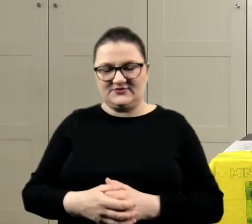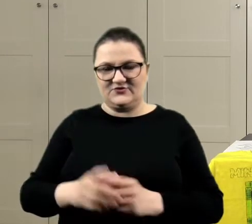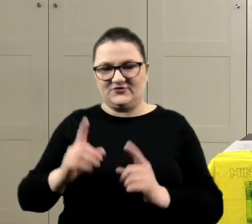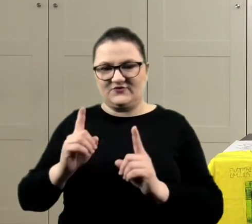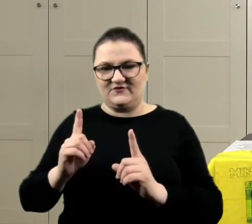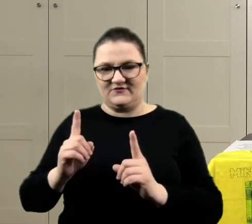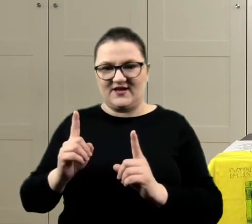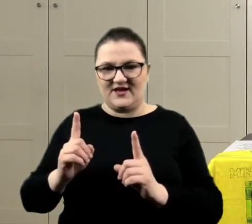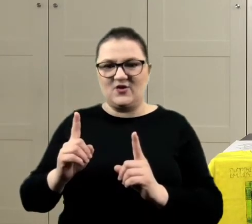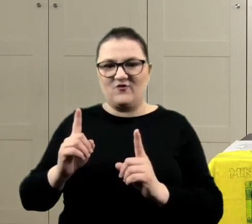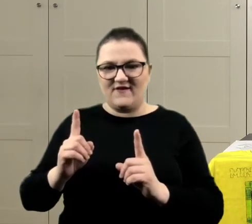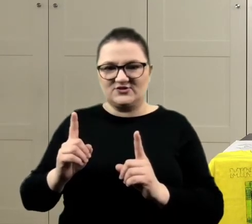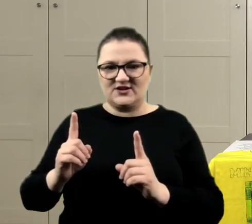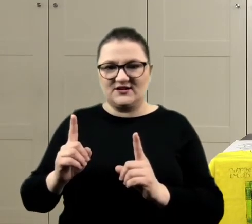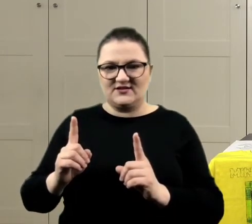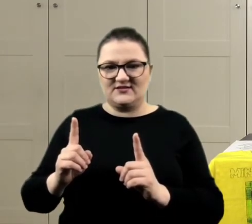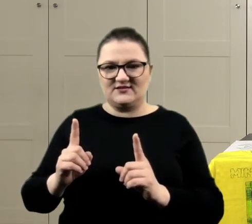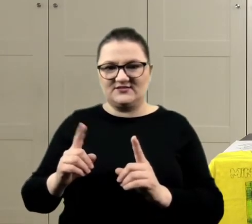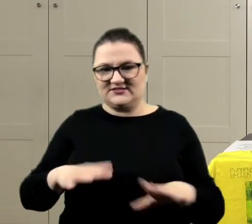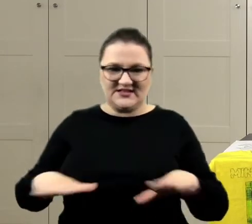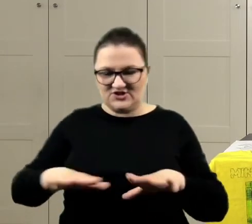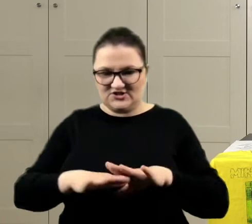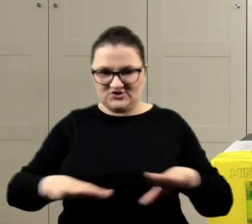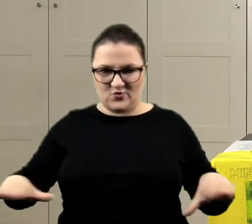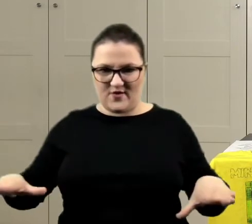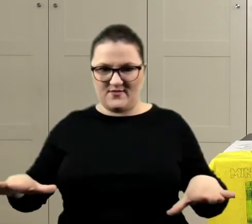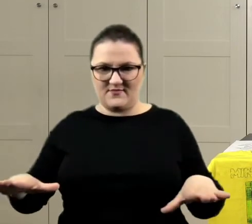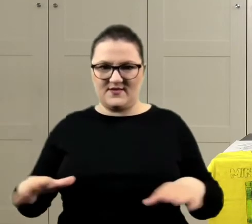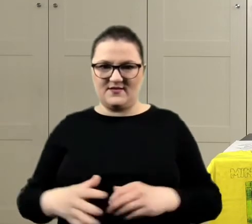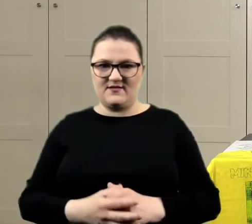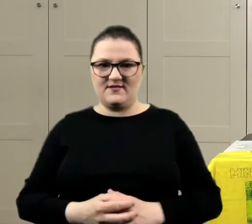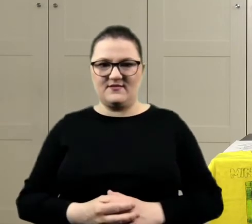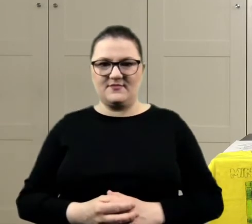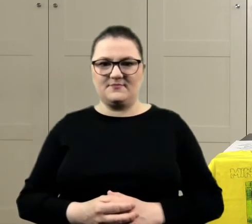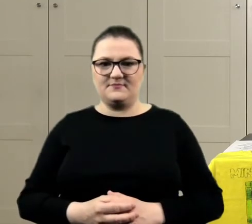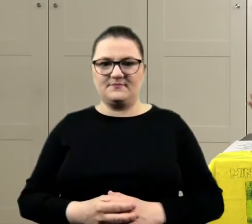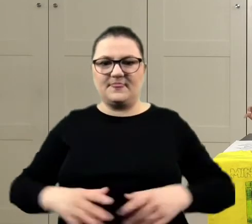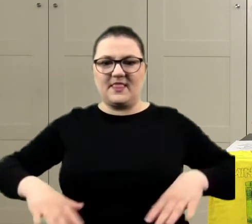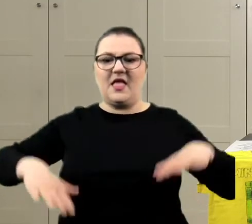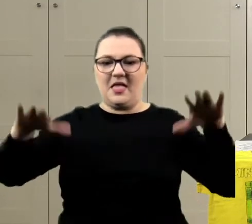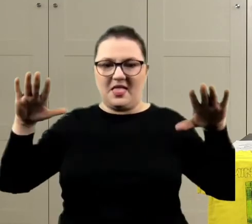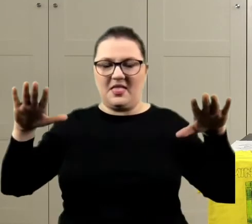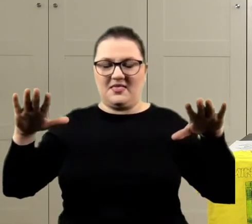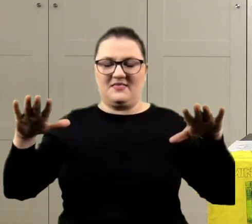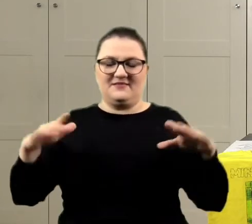Dziękuję. Ale uważaj. Nie trzyń z tołem. Podnieś łapki, żeby...